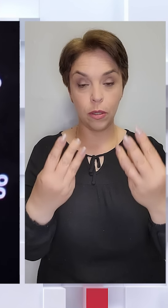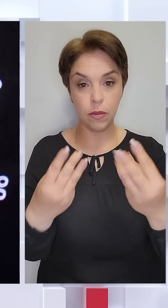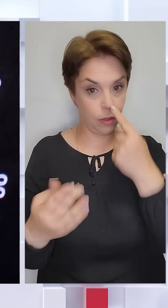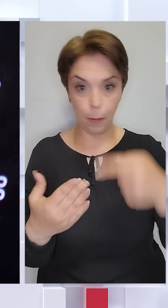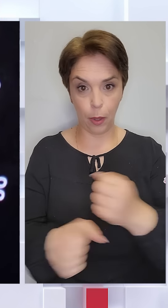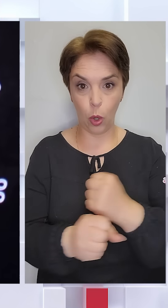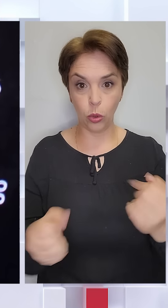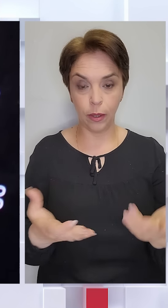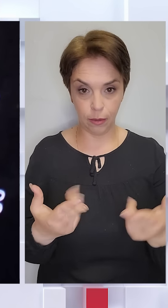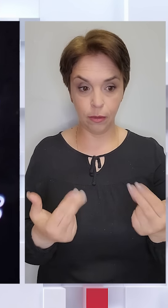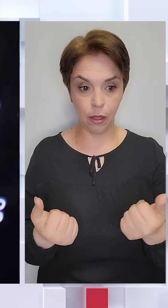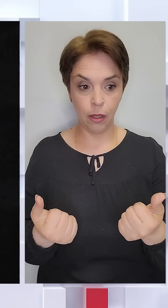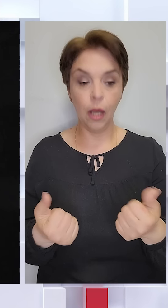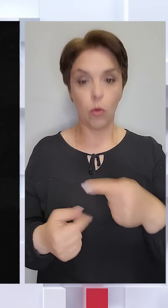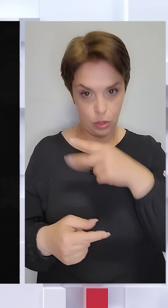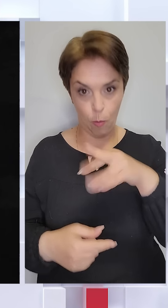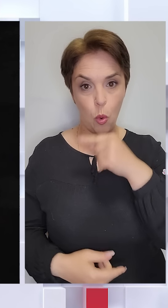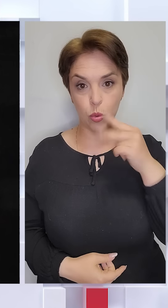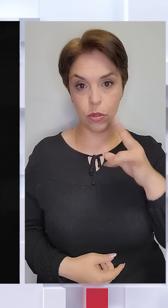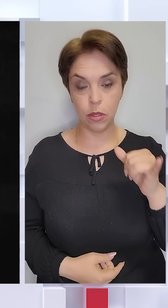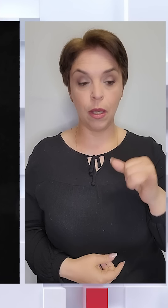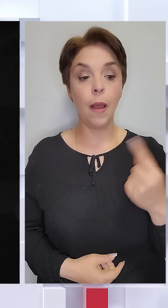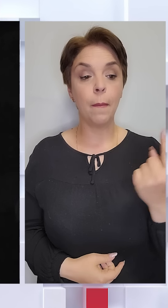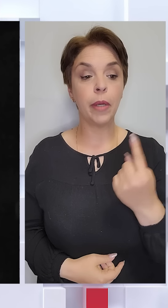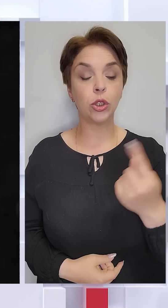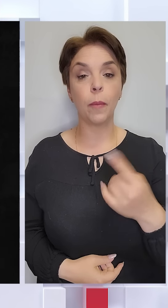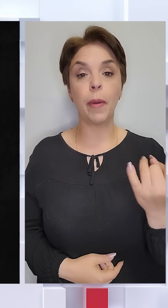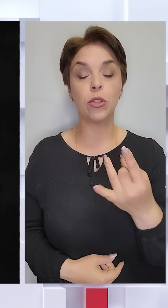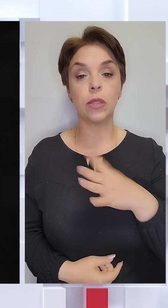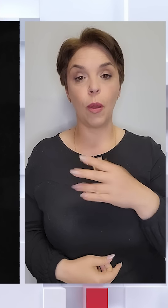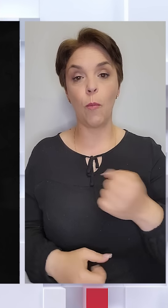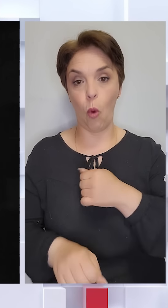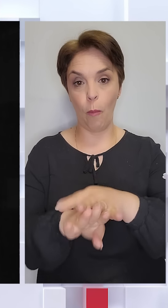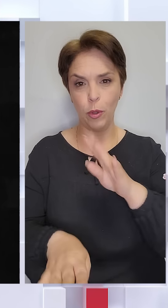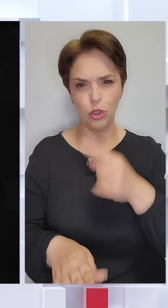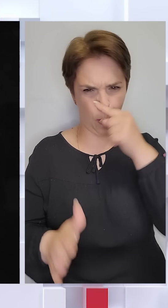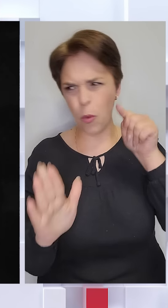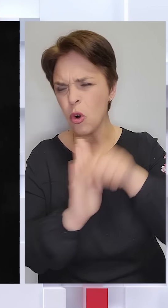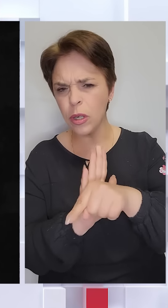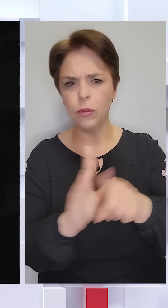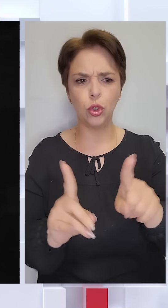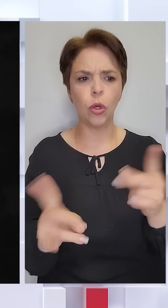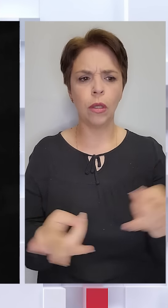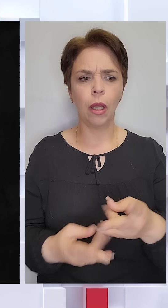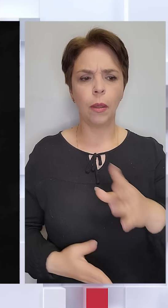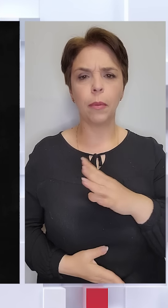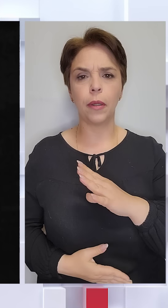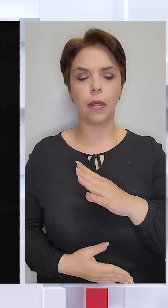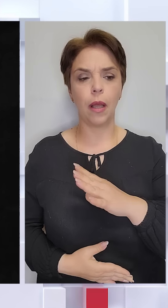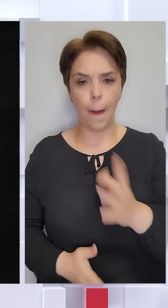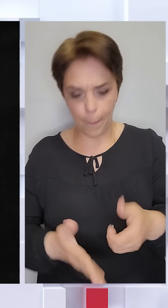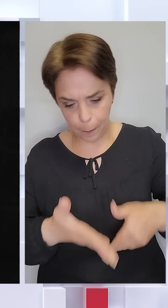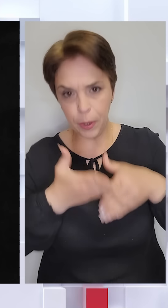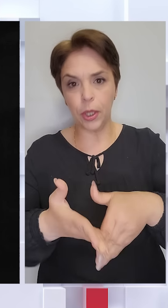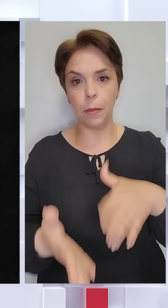якийсь, Так, ладу порусня гориє. Перший виліт був у нас по піхоті, бо там чи прорив, чи треба було підтримати